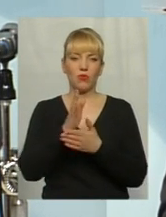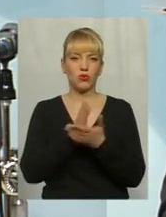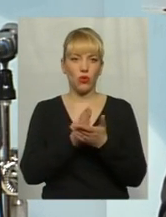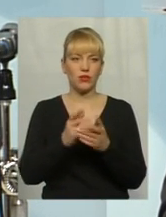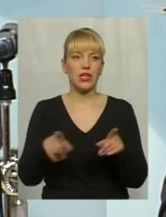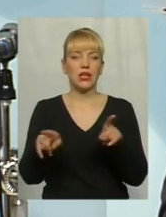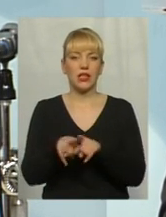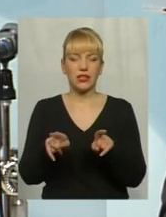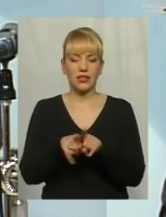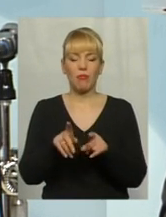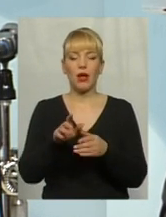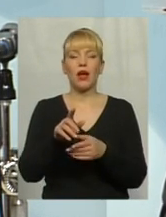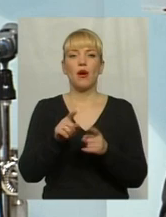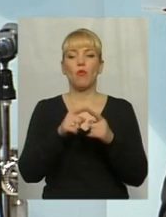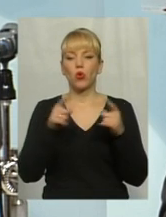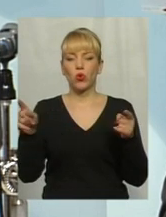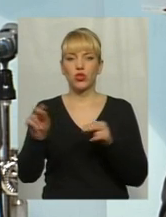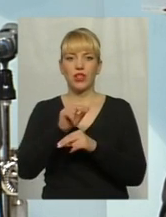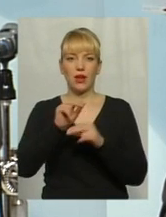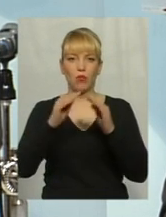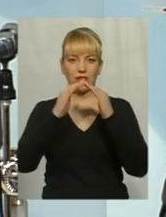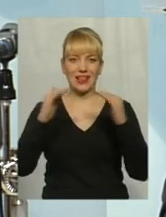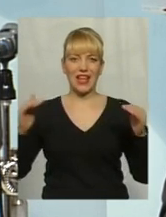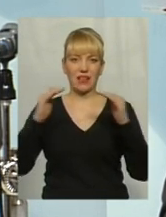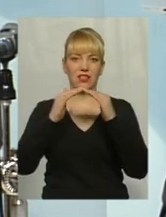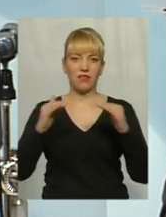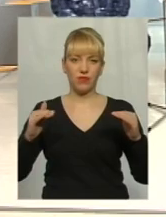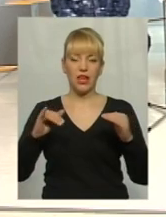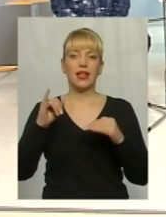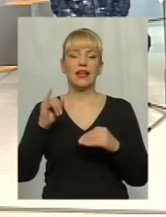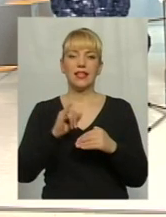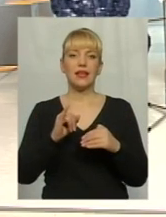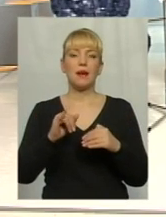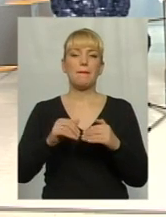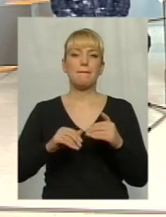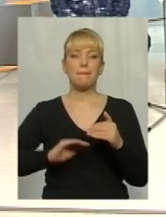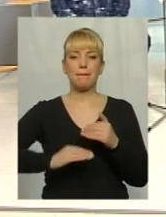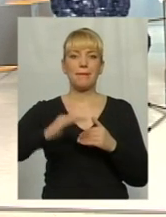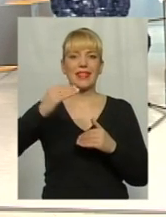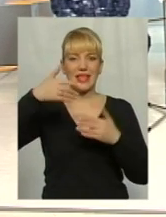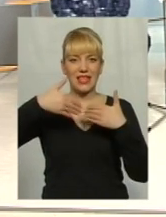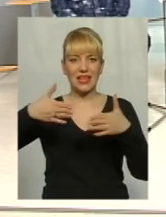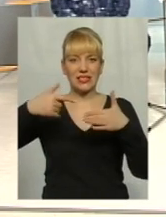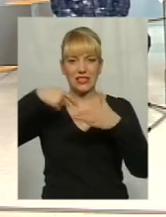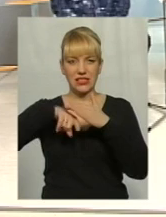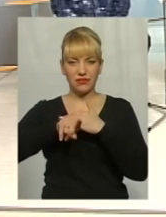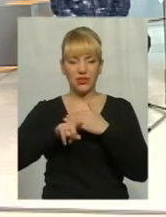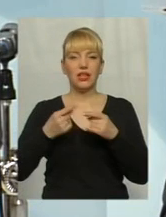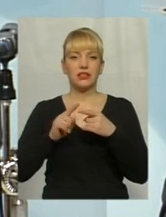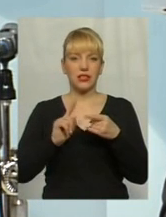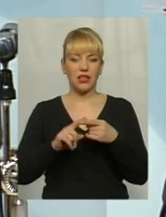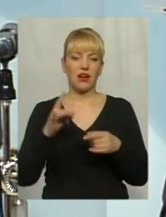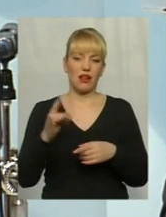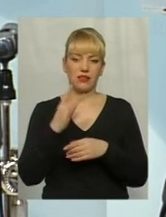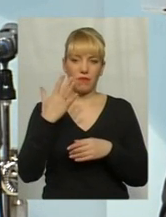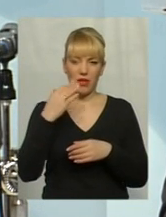Далі поточний ремонт дахів і під'їздів. Воно також є у вас в тарифі, раз в 5 років,